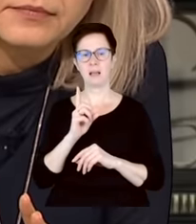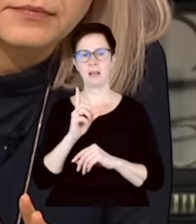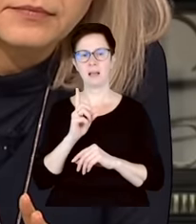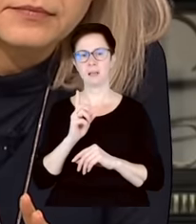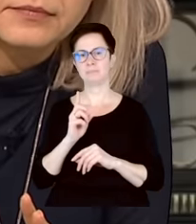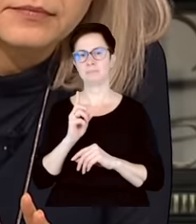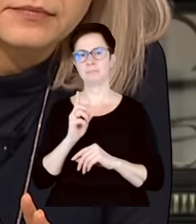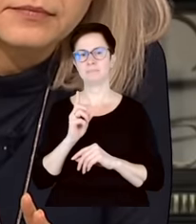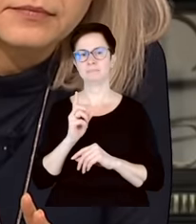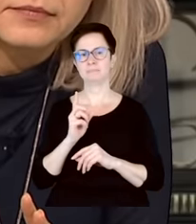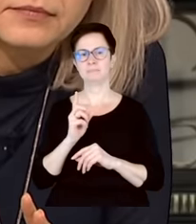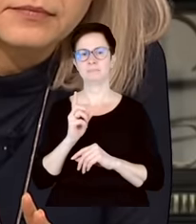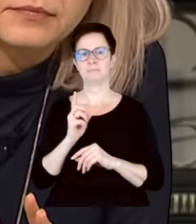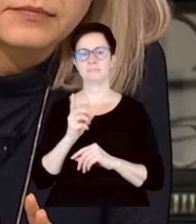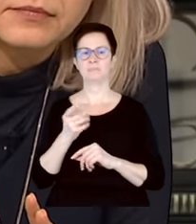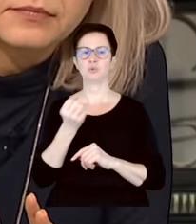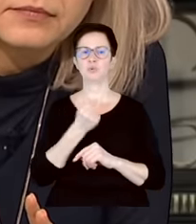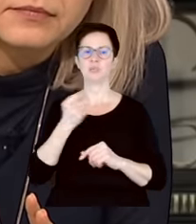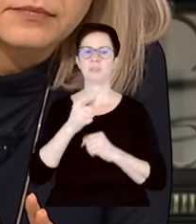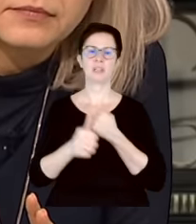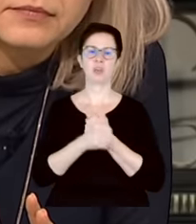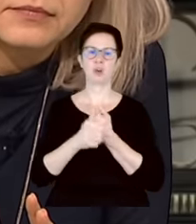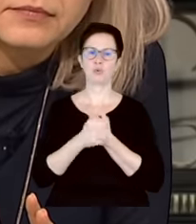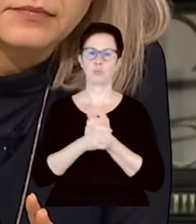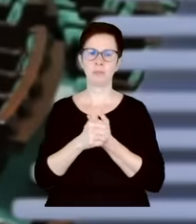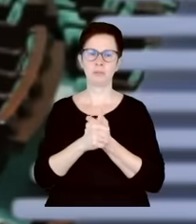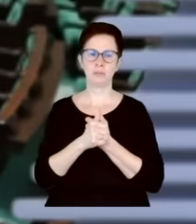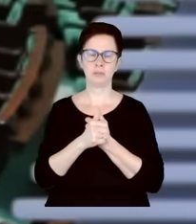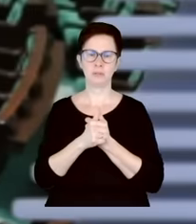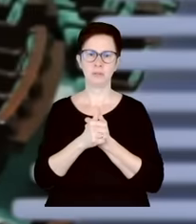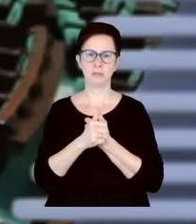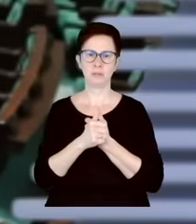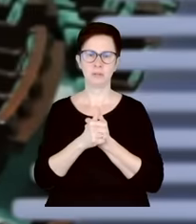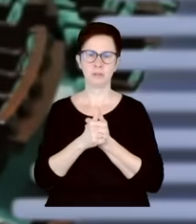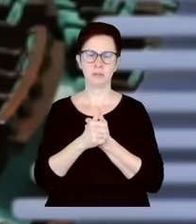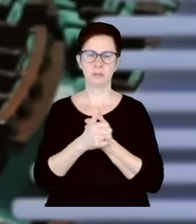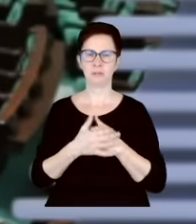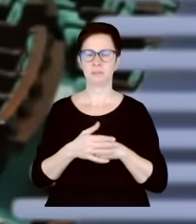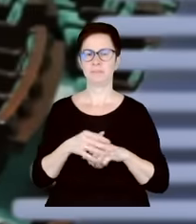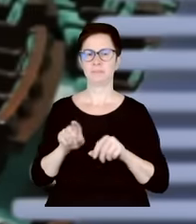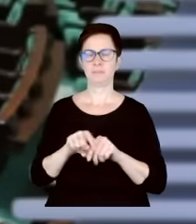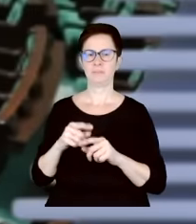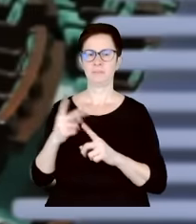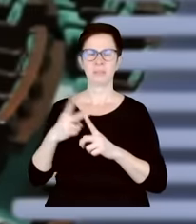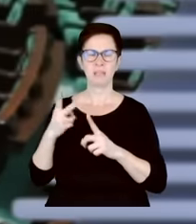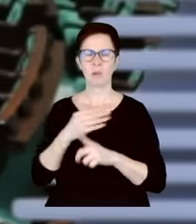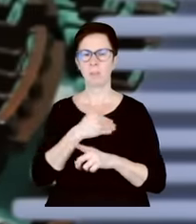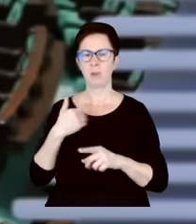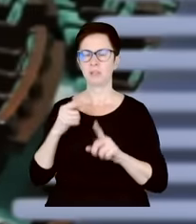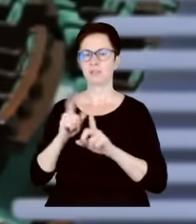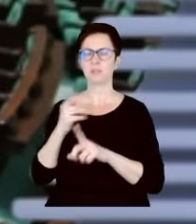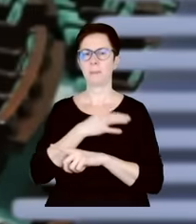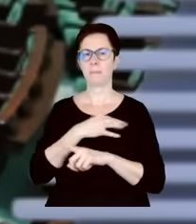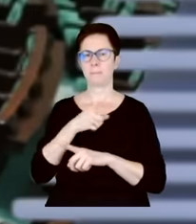Natomiast używanie takiej argumentacji ma spowodować... Pani rzecznik była zapraszona do telewizji polskiej, tak samo jak wszyscy inni przedstawiciele partii. Ono nieraz, bo była pani